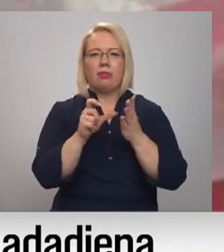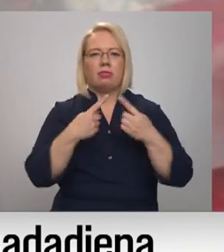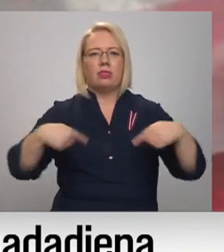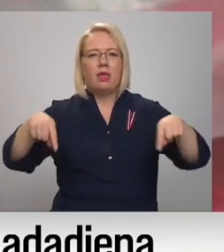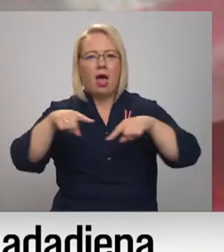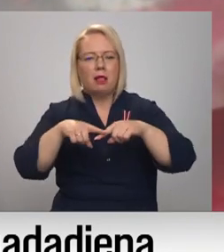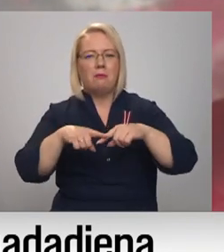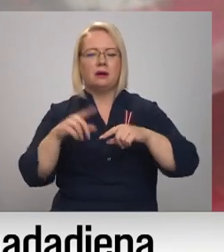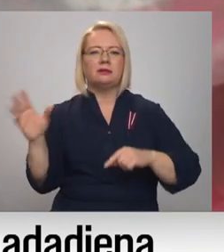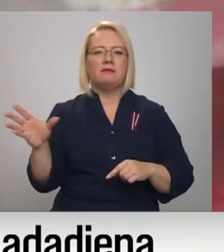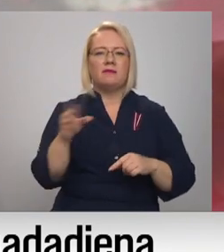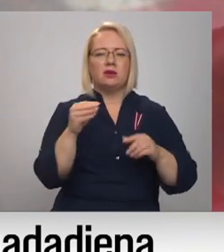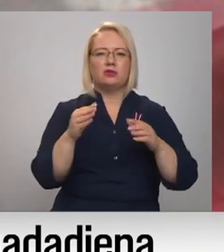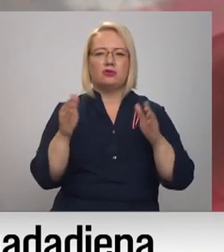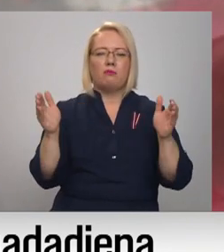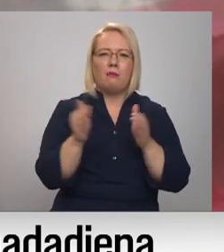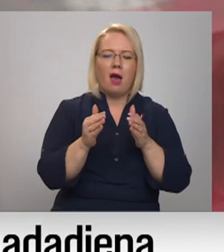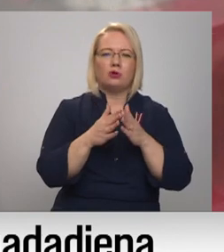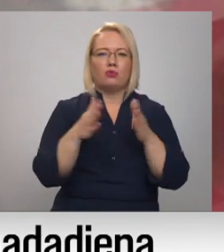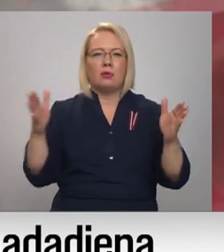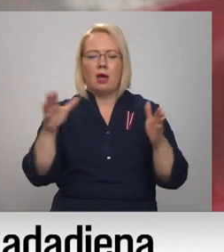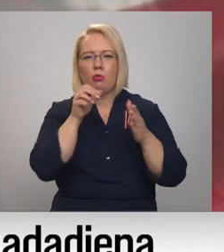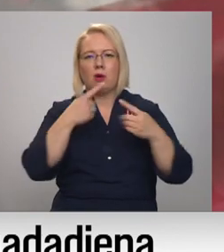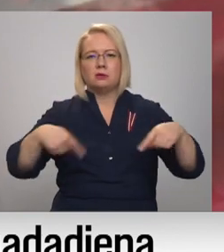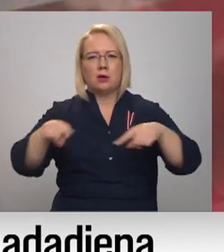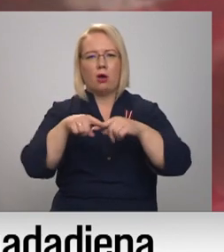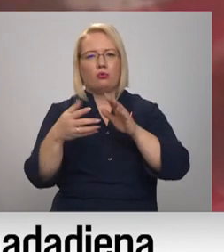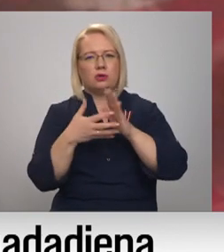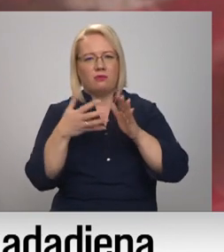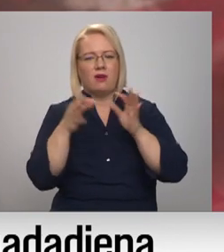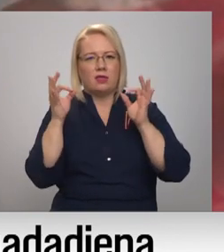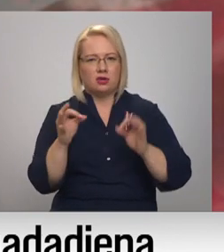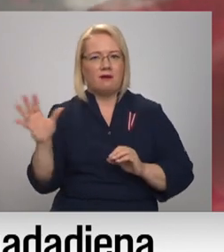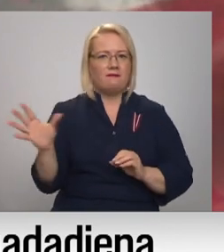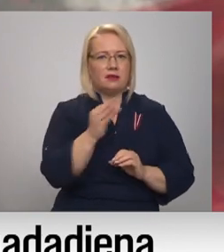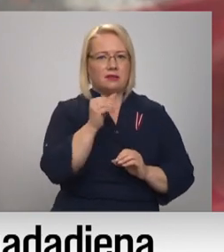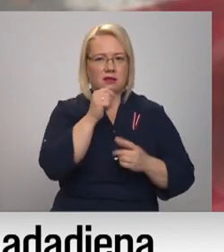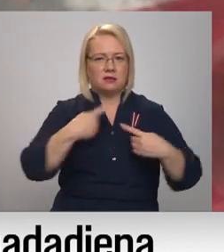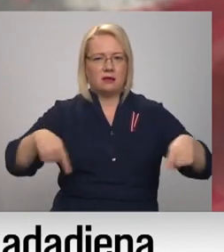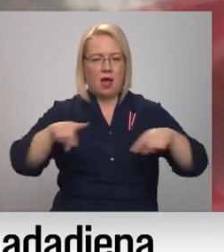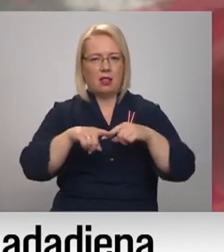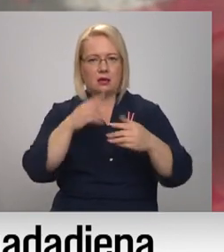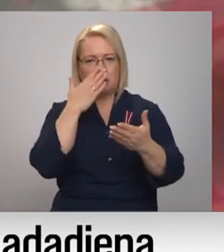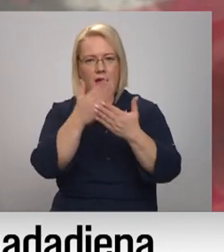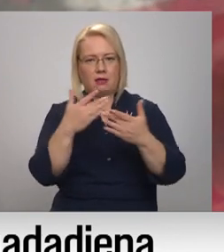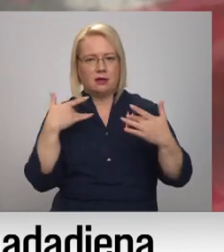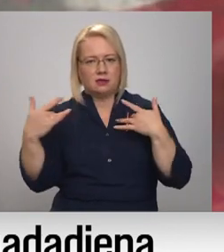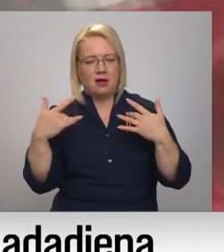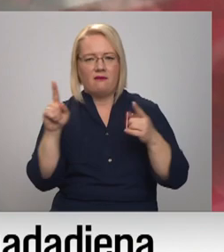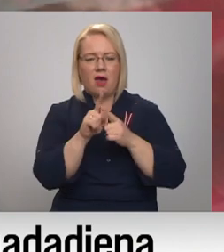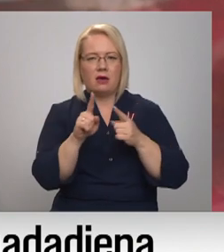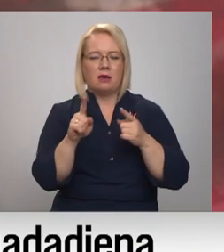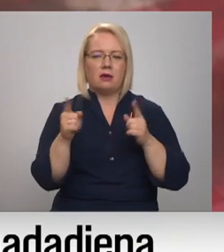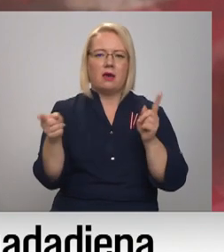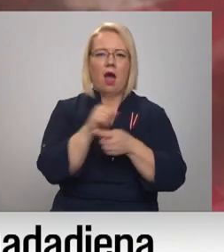Kā ir ar visu lielāko, mazāko zāļu izmantošanu? Vai ir tā, ka tiešām visās zālēs varat rādīt izrādes? Vai tur jāpārzīmē